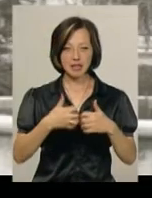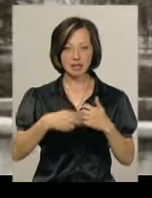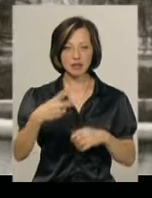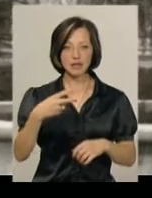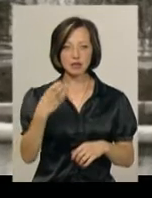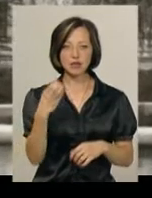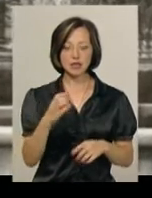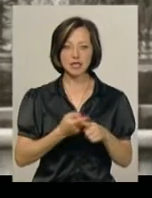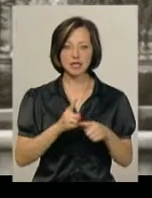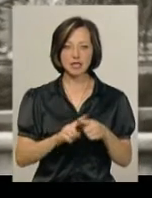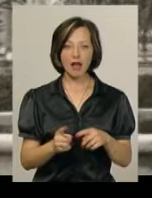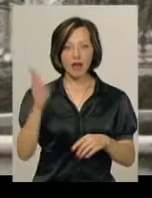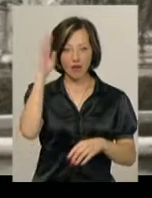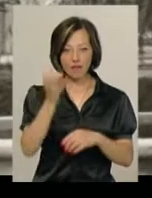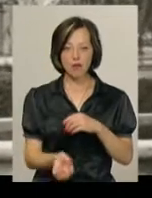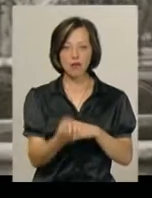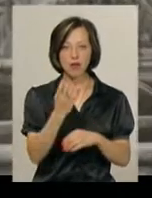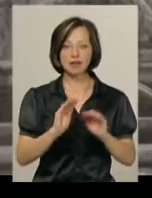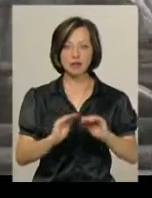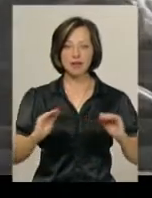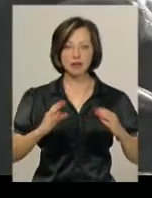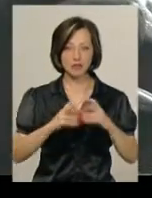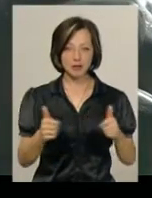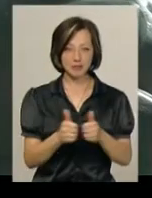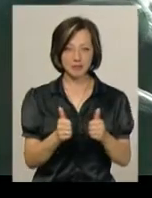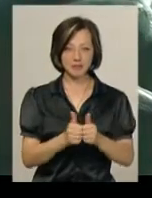ХХ століття – це фонтан поблизу дитячого світу.